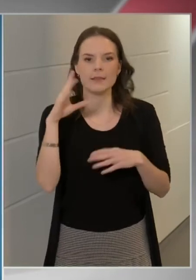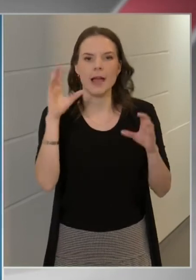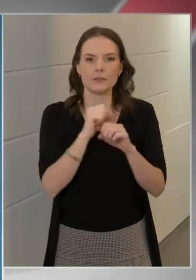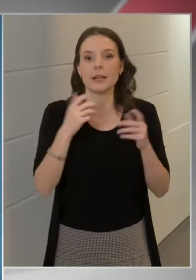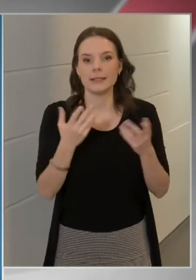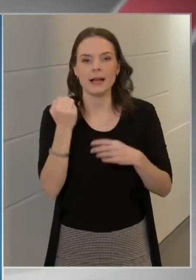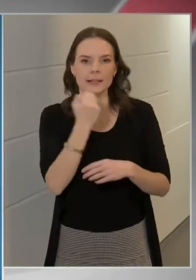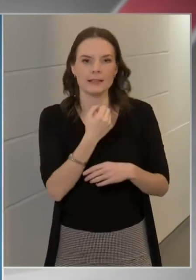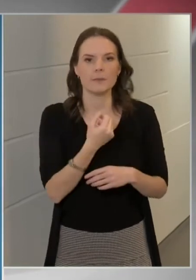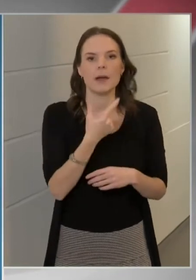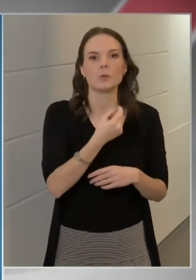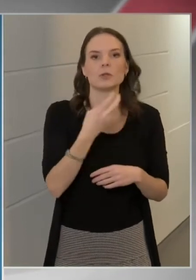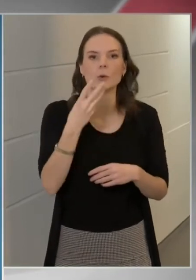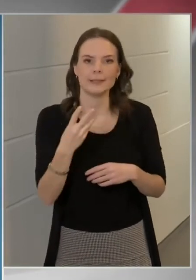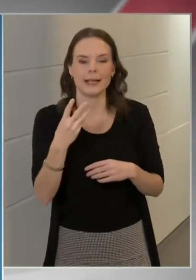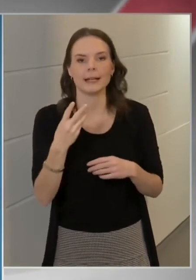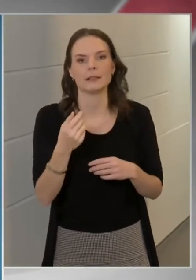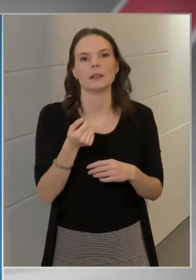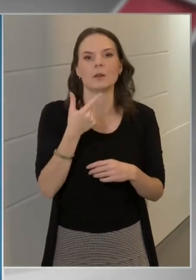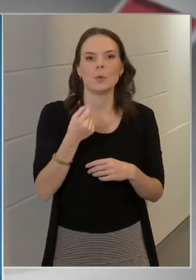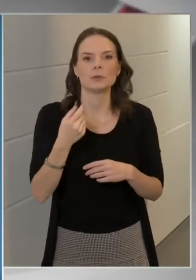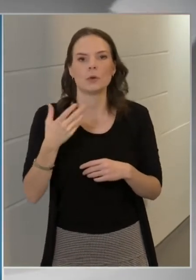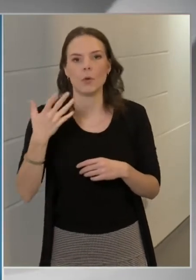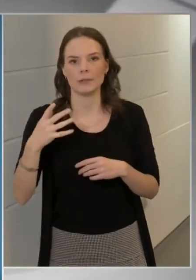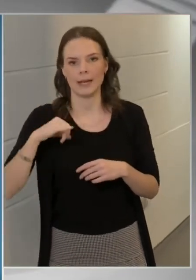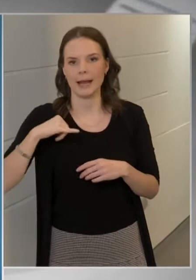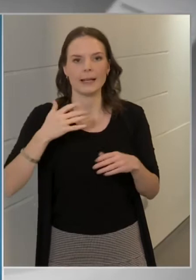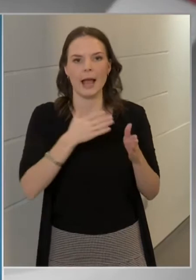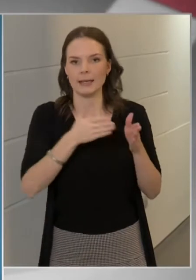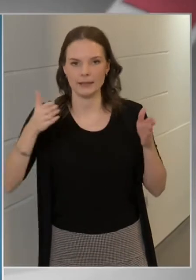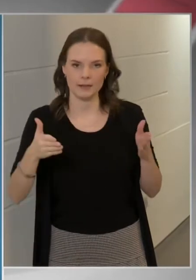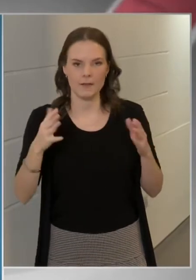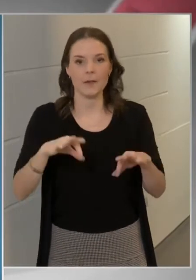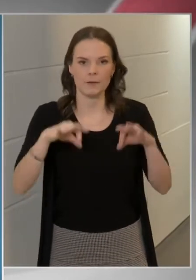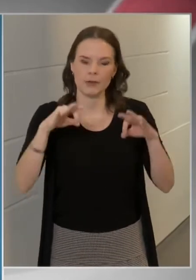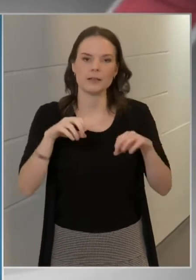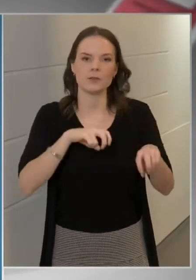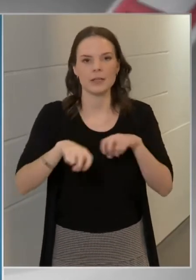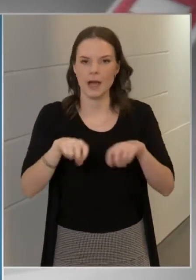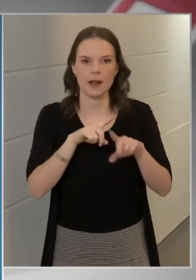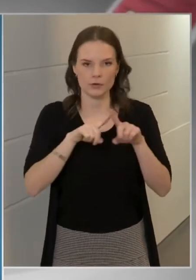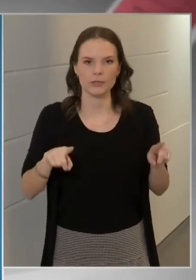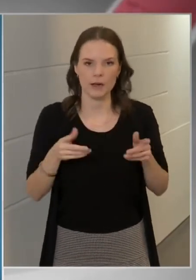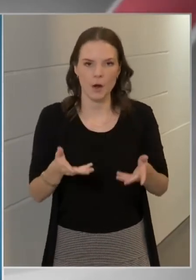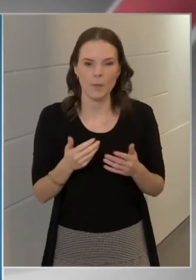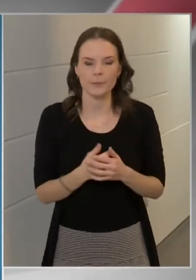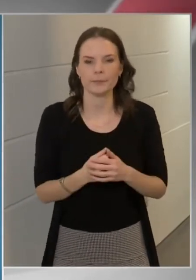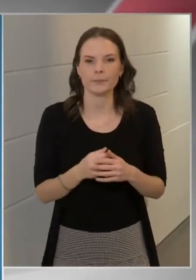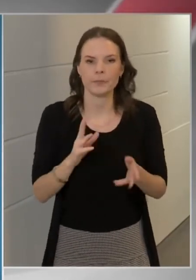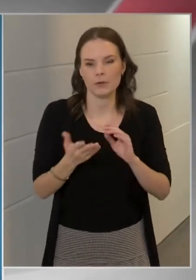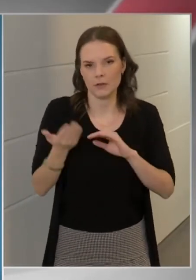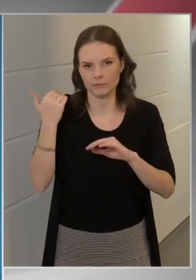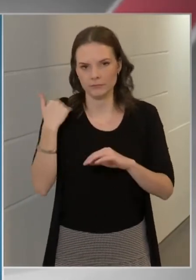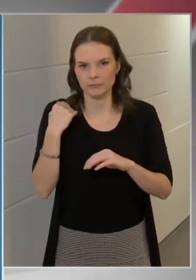A családi rendezvényeken maximum 10 fő vehet részt, ebbe a 14 éven aluli gyerekek nem számítanak bele. Több